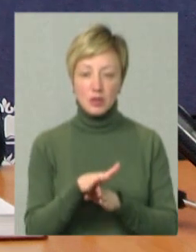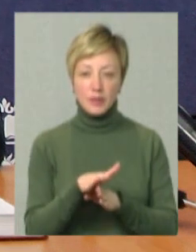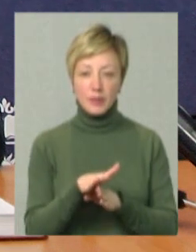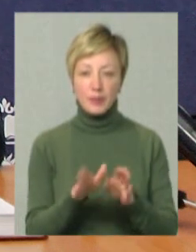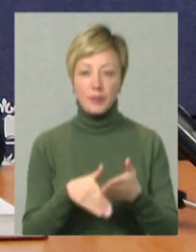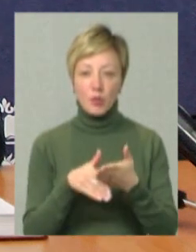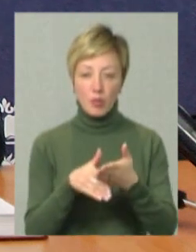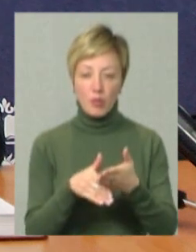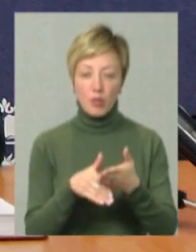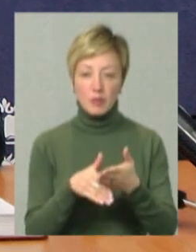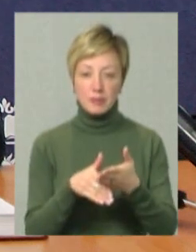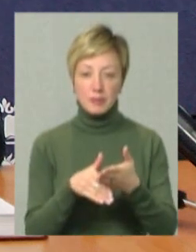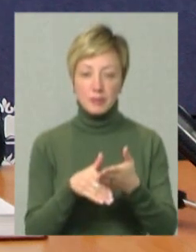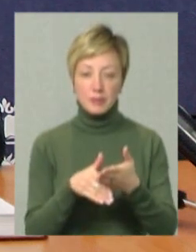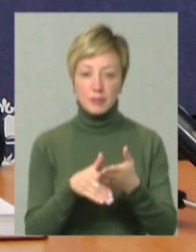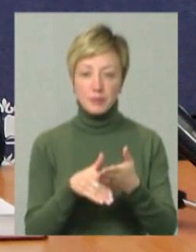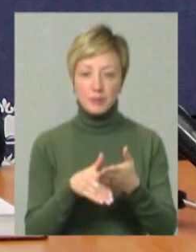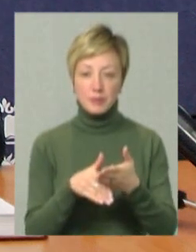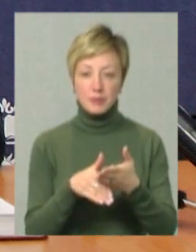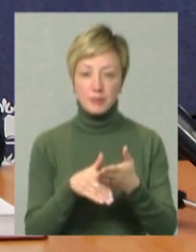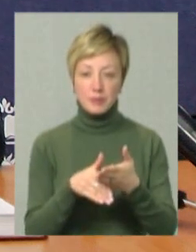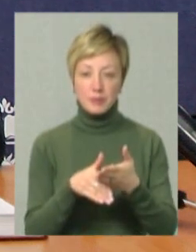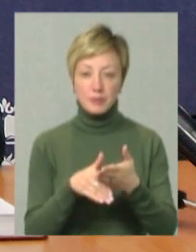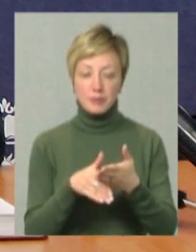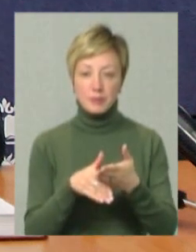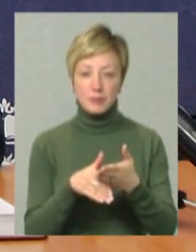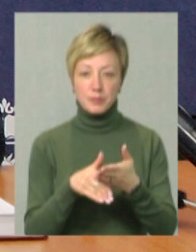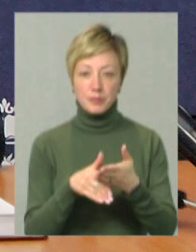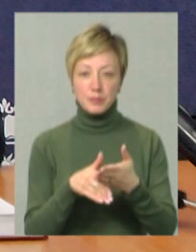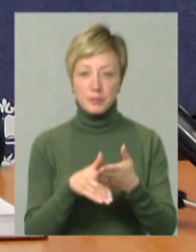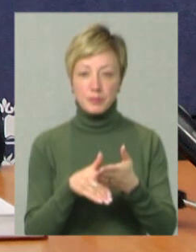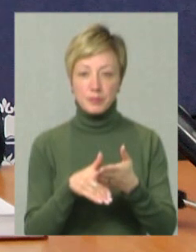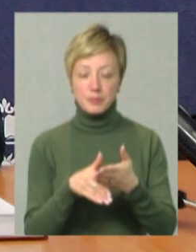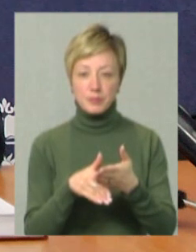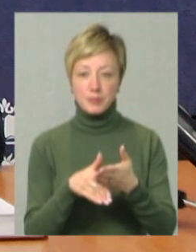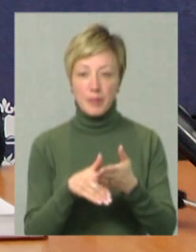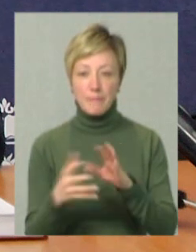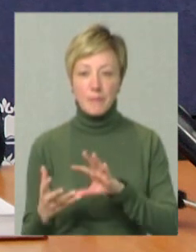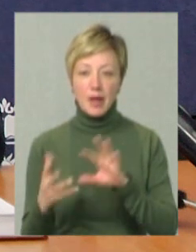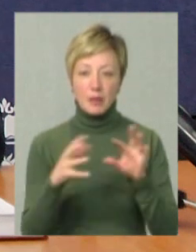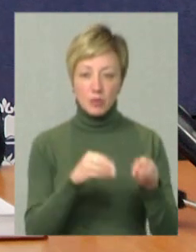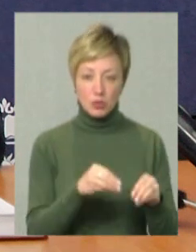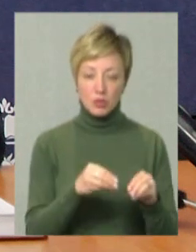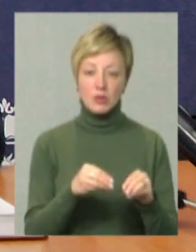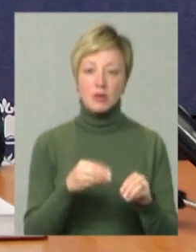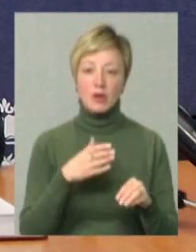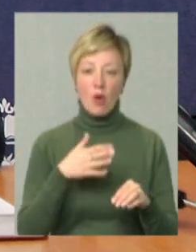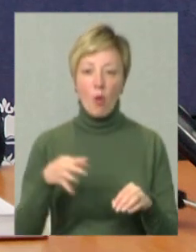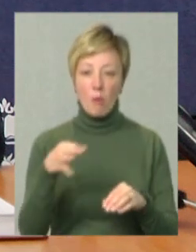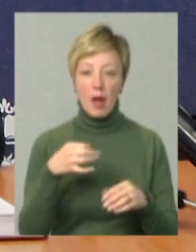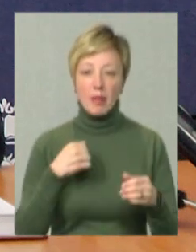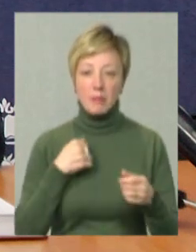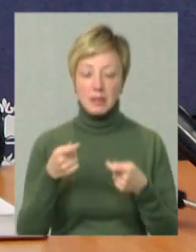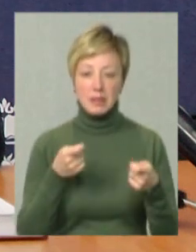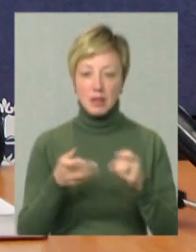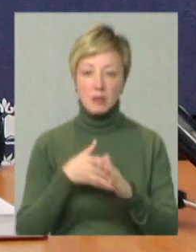допомога у переміщенні. Обласною адміністрацією подано до Міністерства економіки